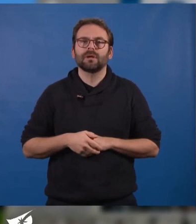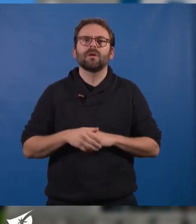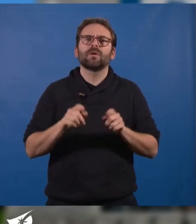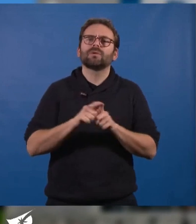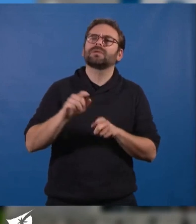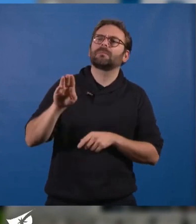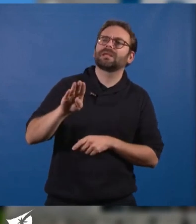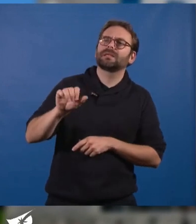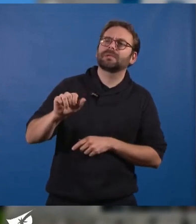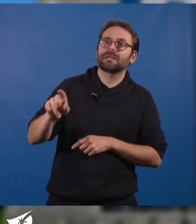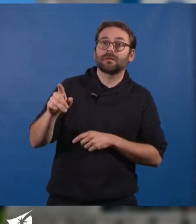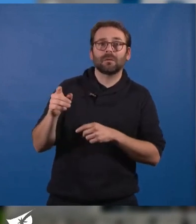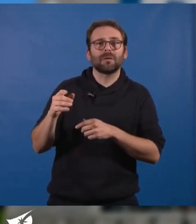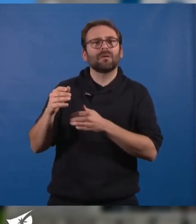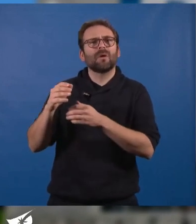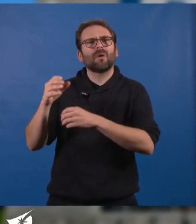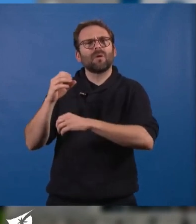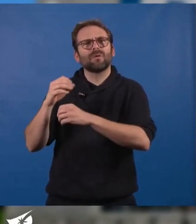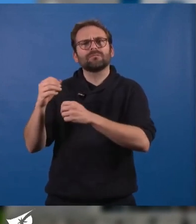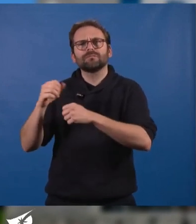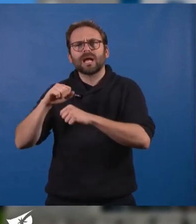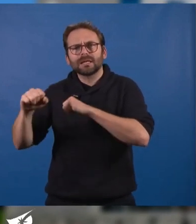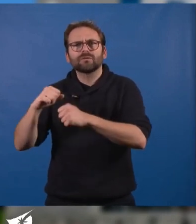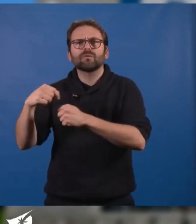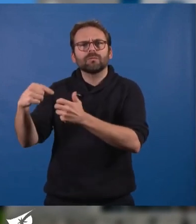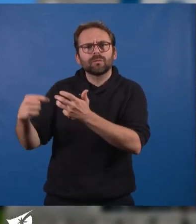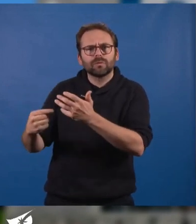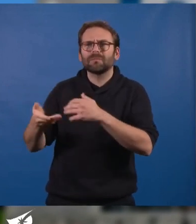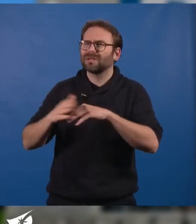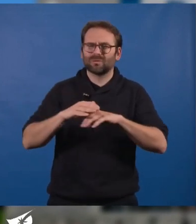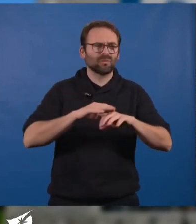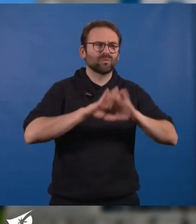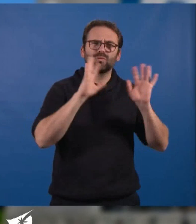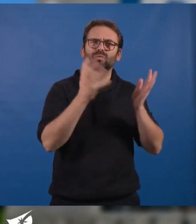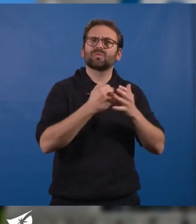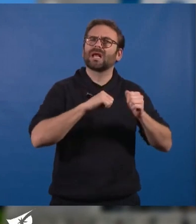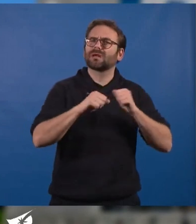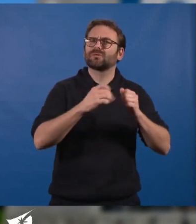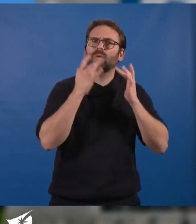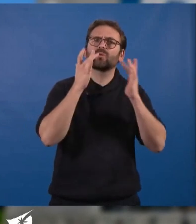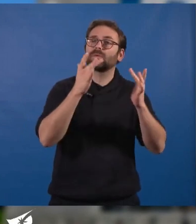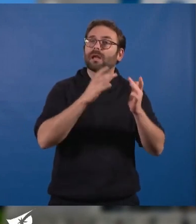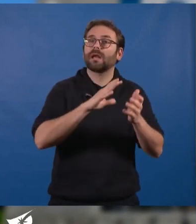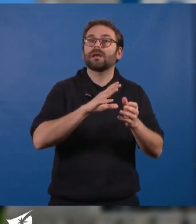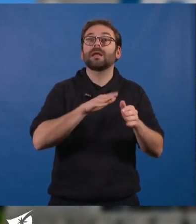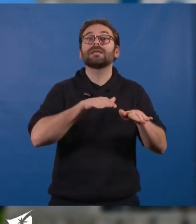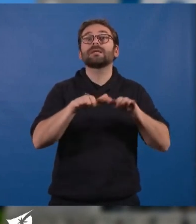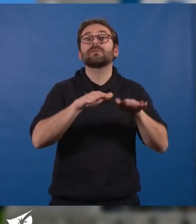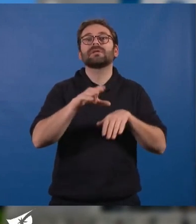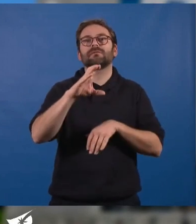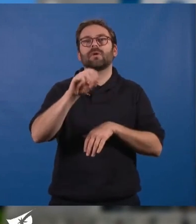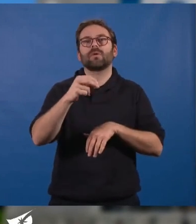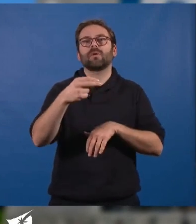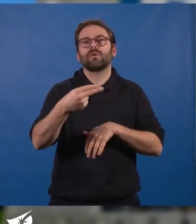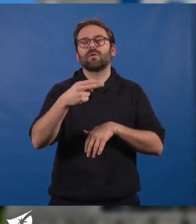plusieurs opérations, mais toutes nos institutions culturelles avec le dispositif Connivence sont en partenariat avec